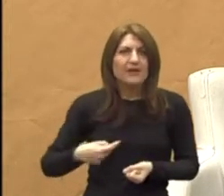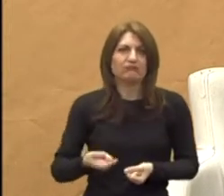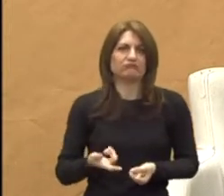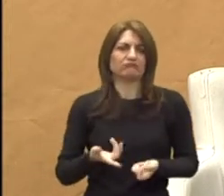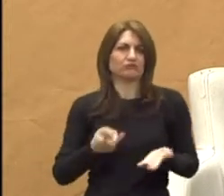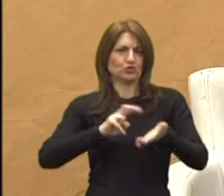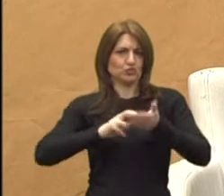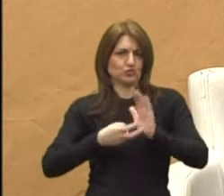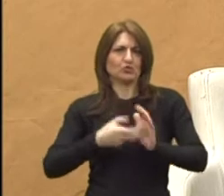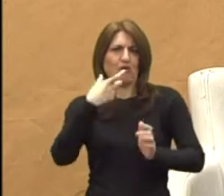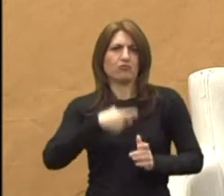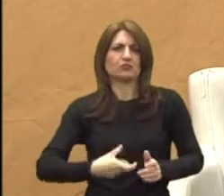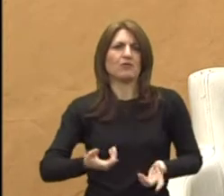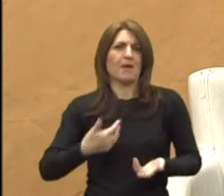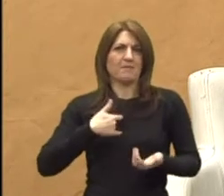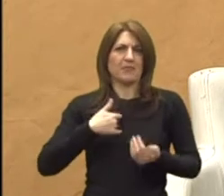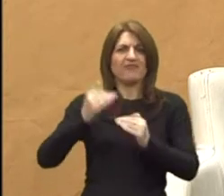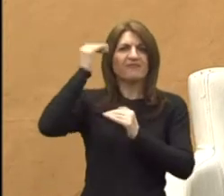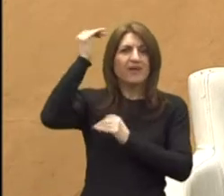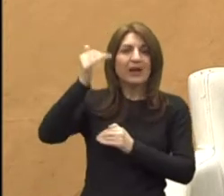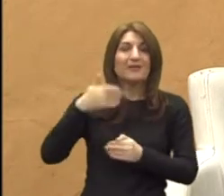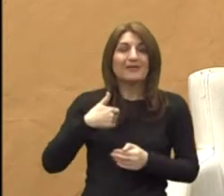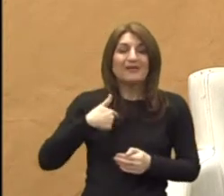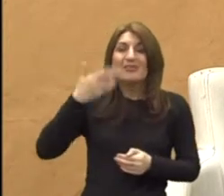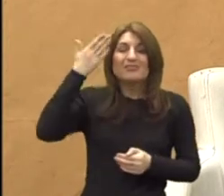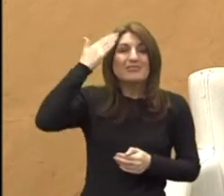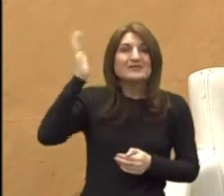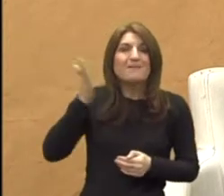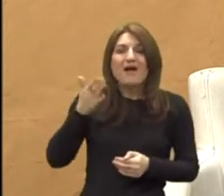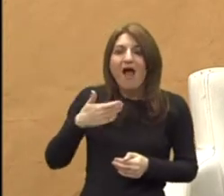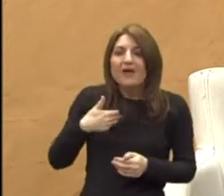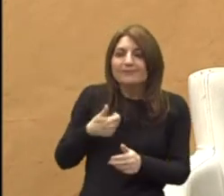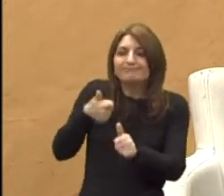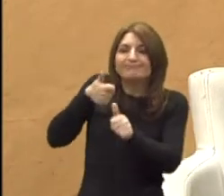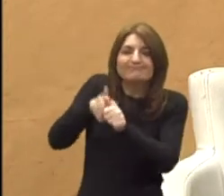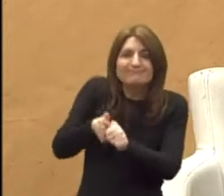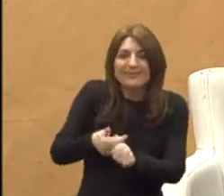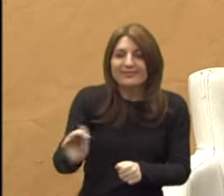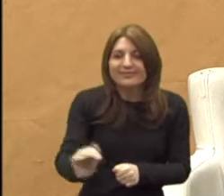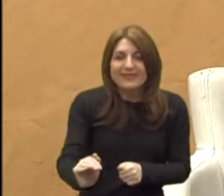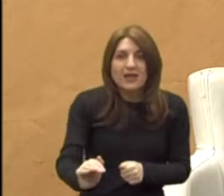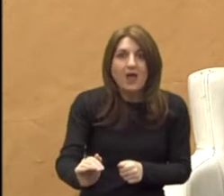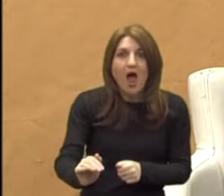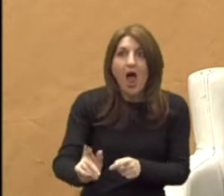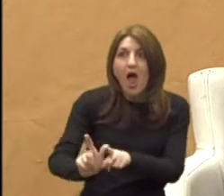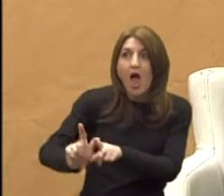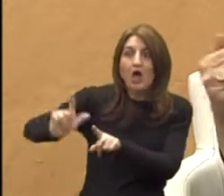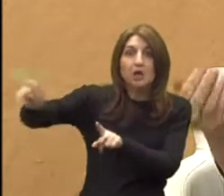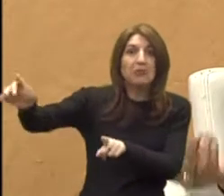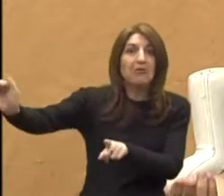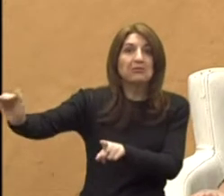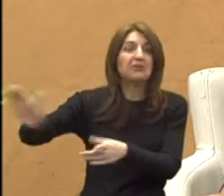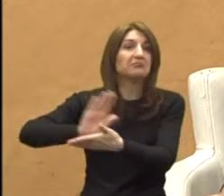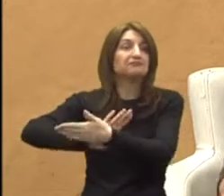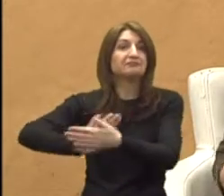ne znamo možda kako bi prišli nekom djetetu, a da nam drugo djete pokaže